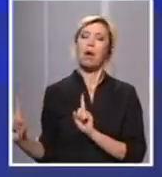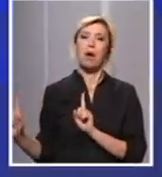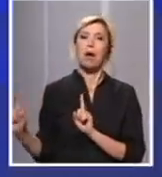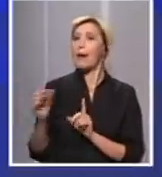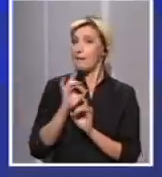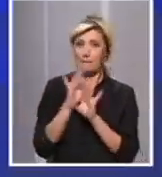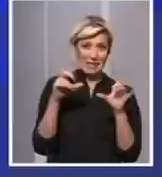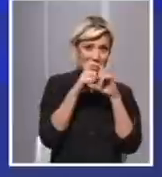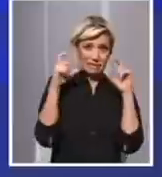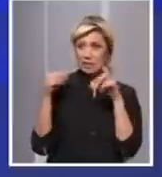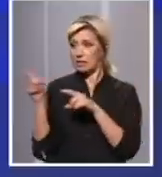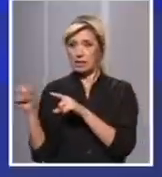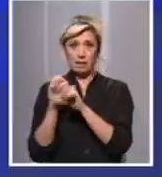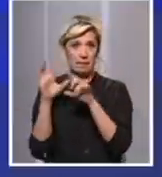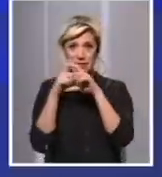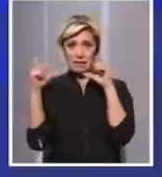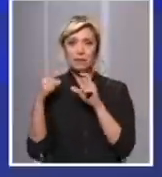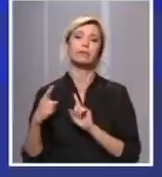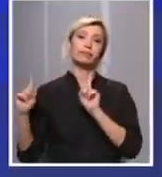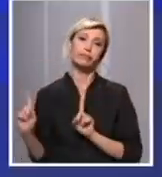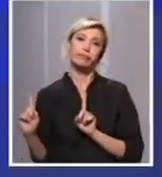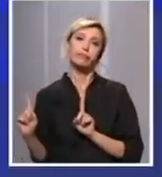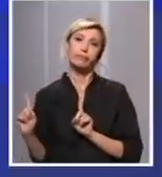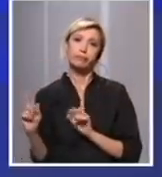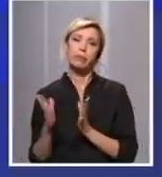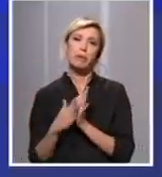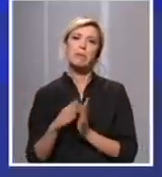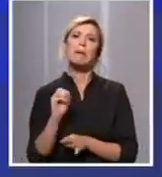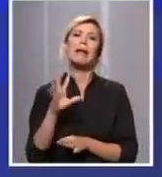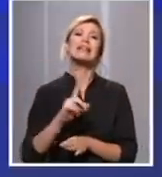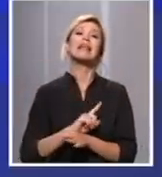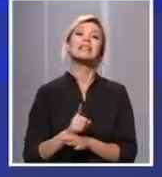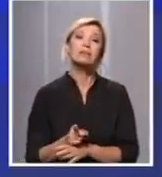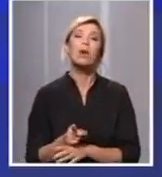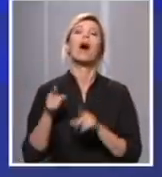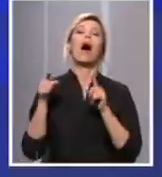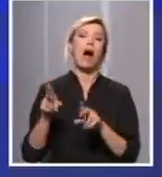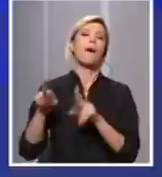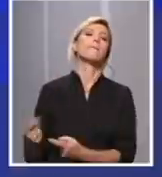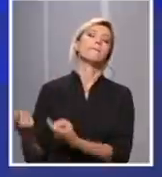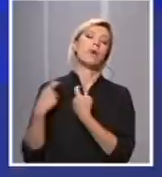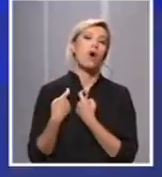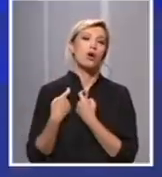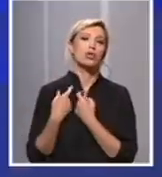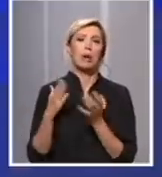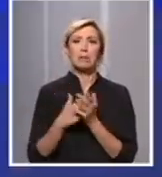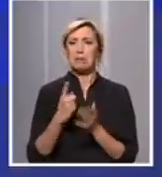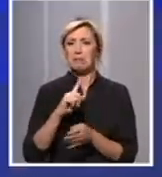nosi masku i znači da se ostvari taj kontakt od najmanje 15 minuta. Pa to iznova i iznova ponavljamo,